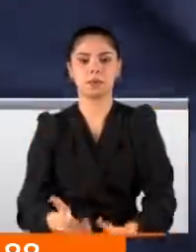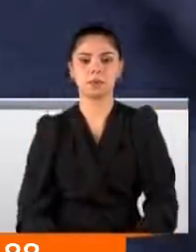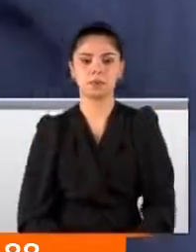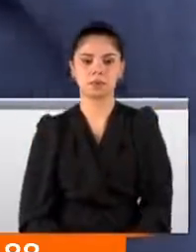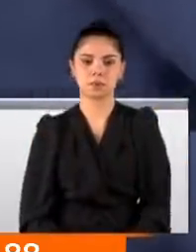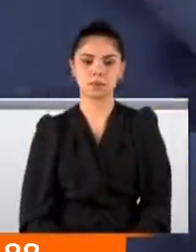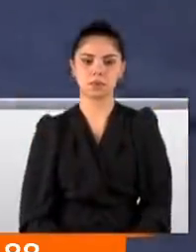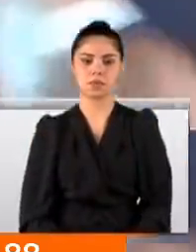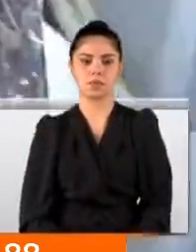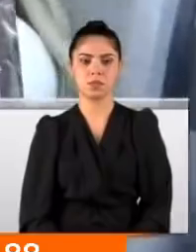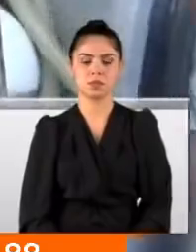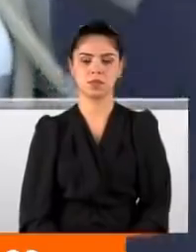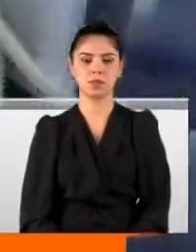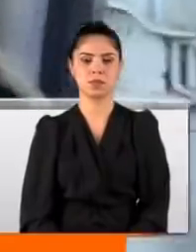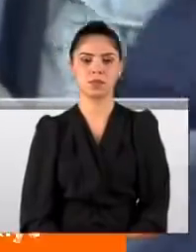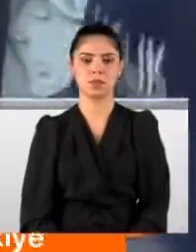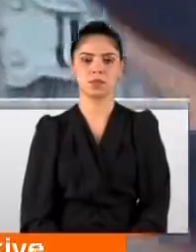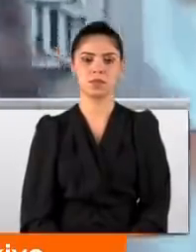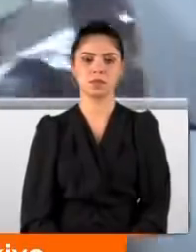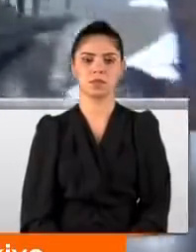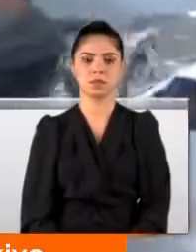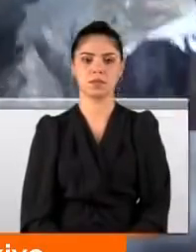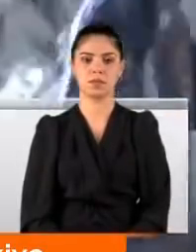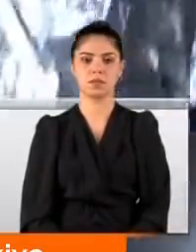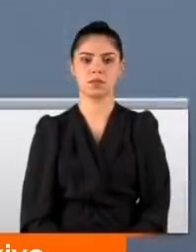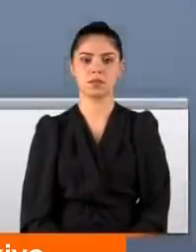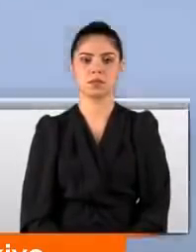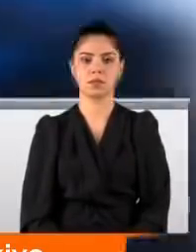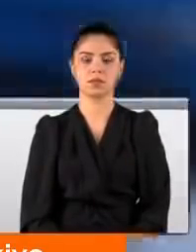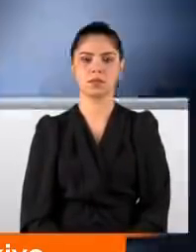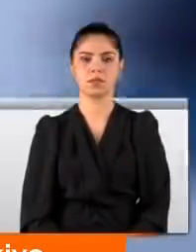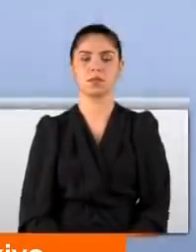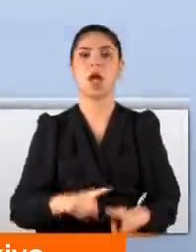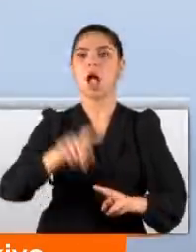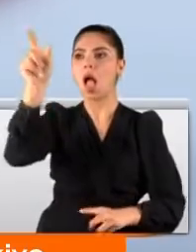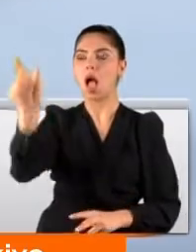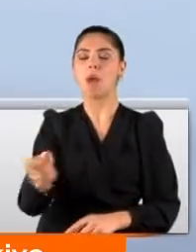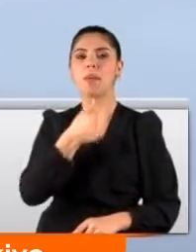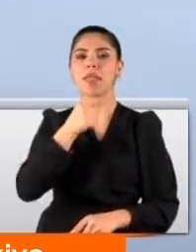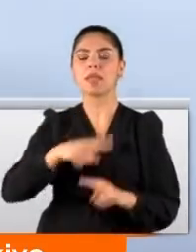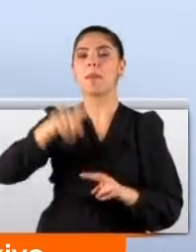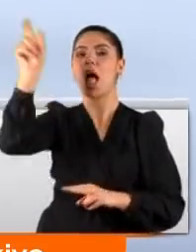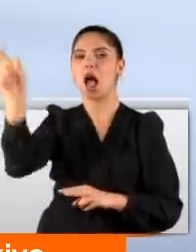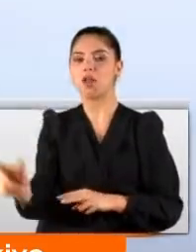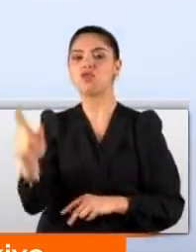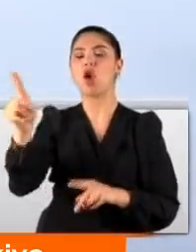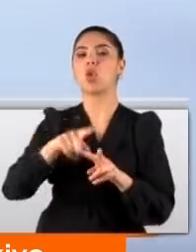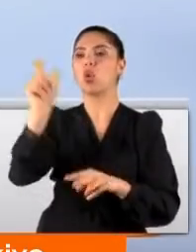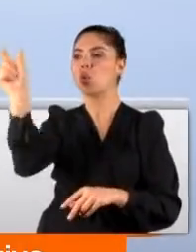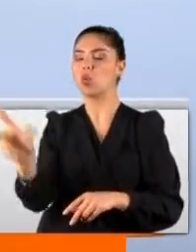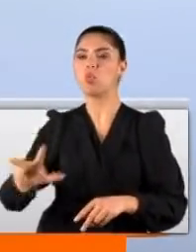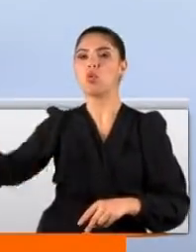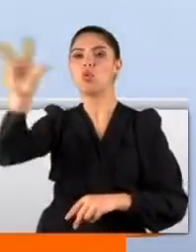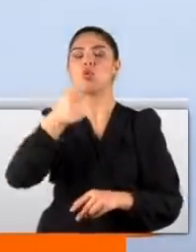Kazma bağırsız. Öyle alıyorum. Öyle kurtul. Şurta kurtulma şansınızı mozze edin. Ahmet Çakırer, Ali Can ve Ömür Büyük Öztürk sabah